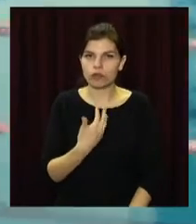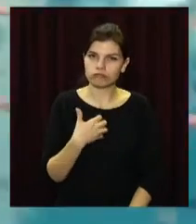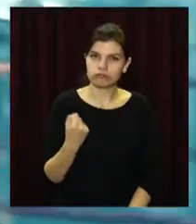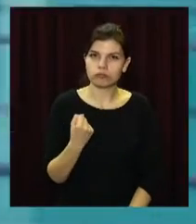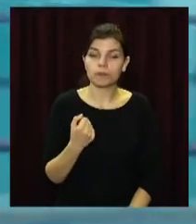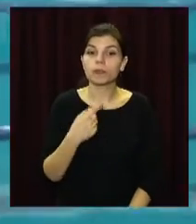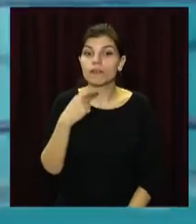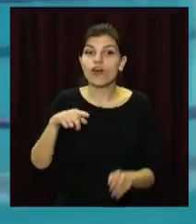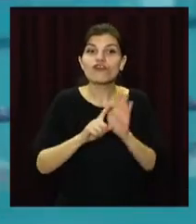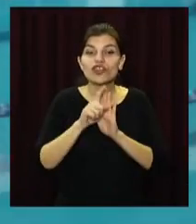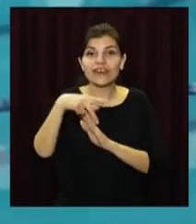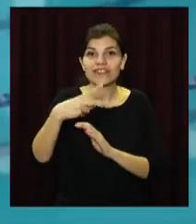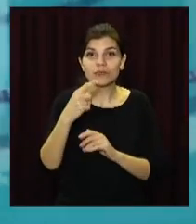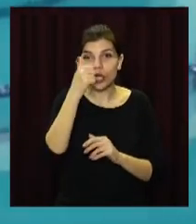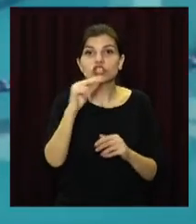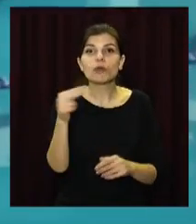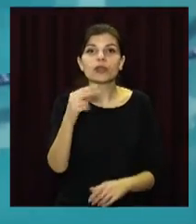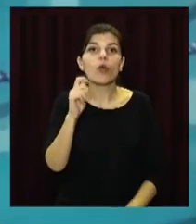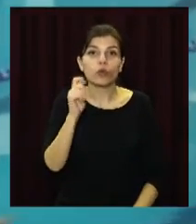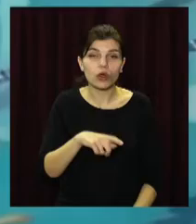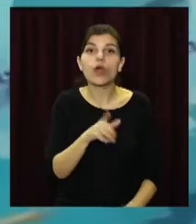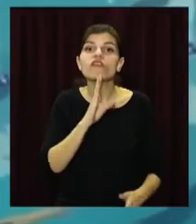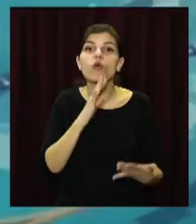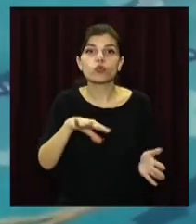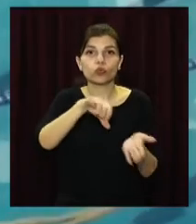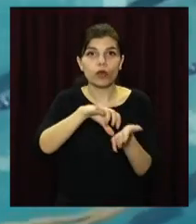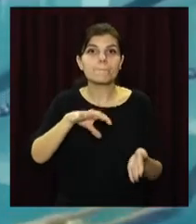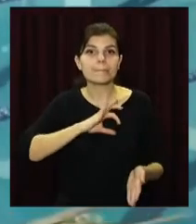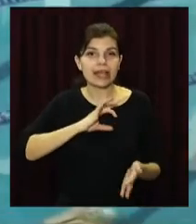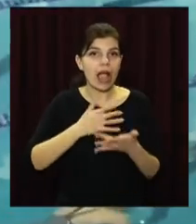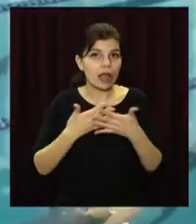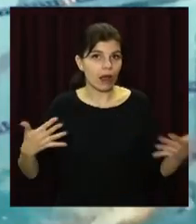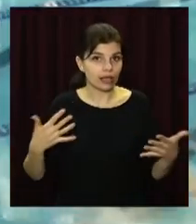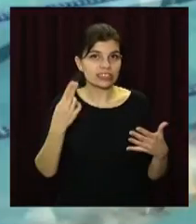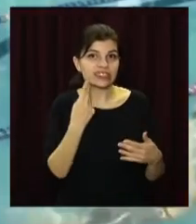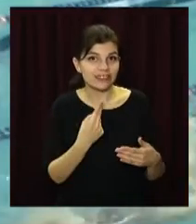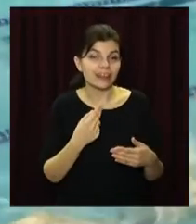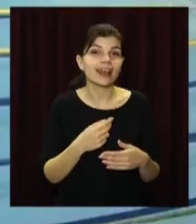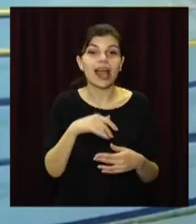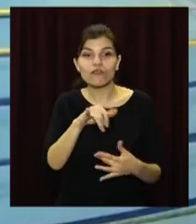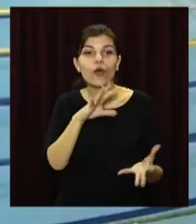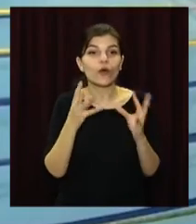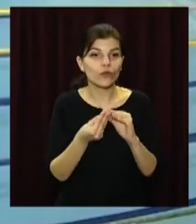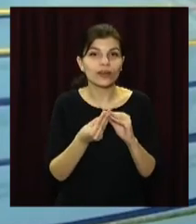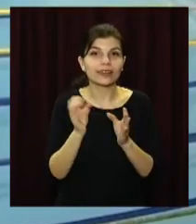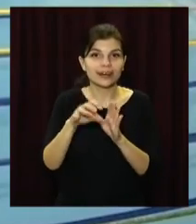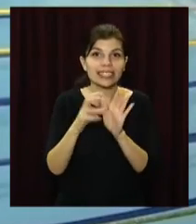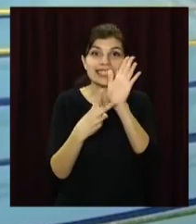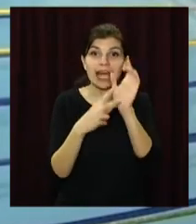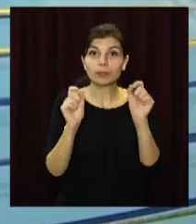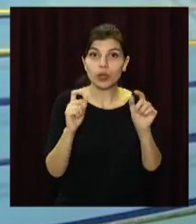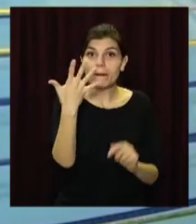2021 року на чемпіонатах України дівчата вже встигли завоювати медалі різного гатунку. В їхній загальній скарбничці – 7